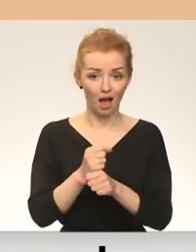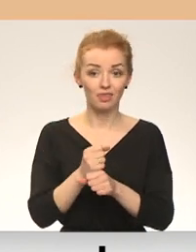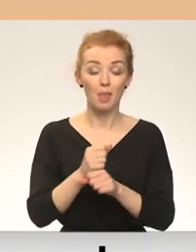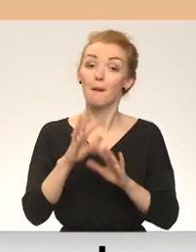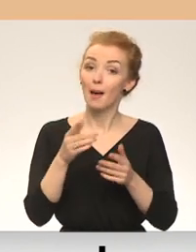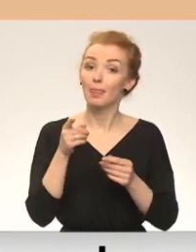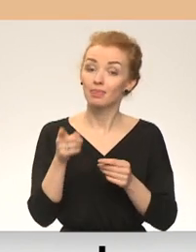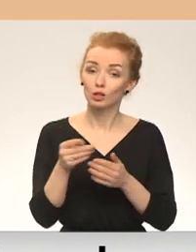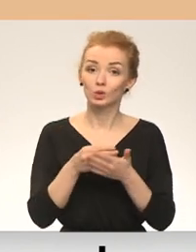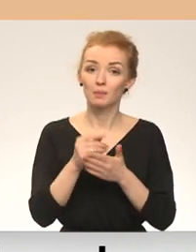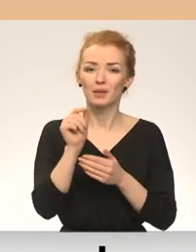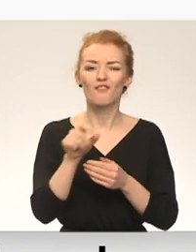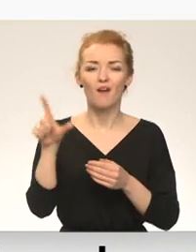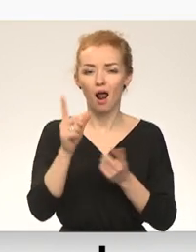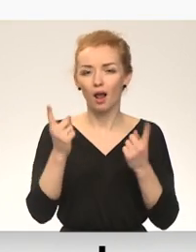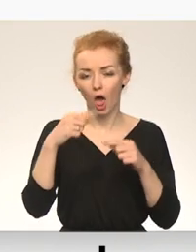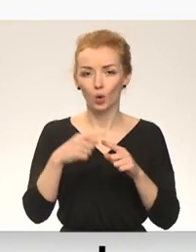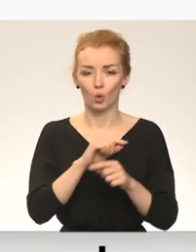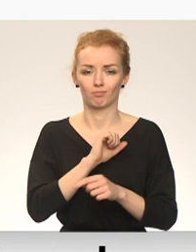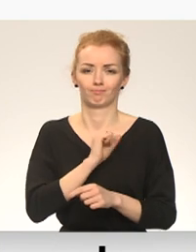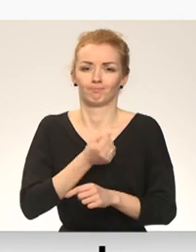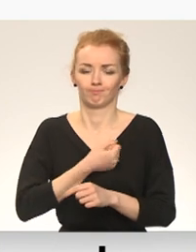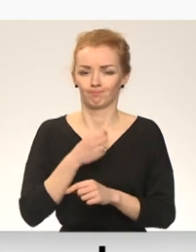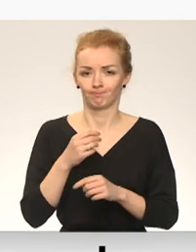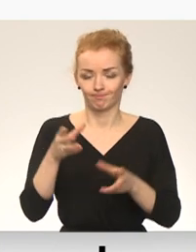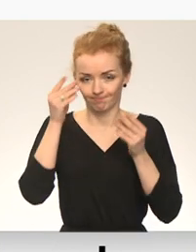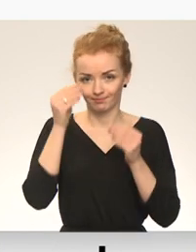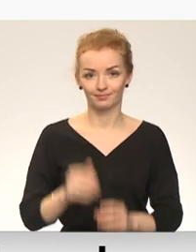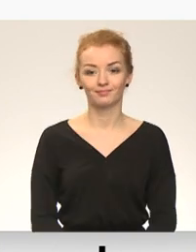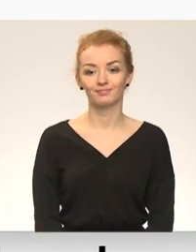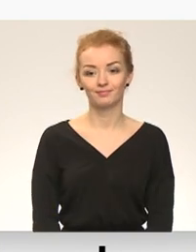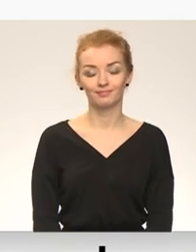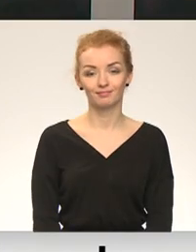vienīgi tas prasa vairāk laika un pūļu. Aiki Incīngus Graudiņš, Latvijas televīzija.